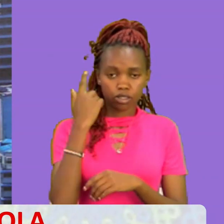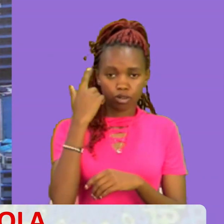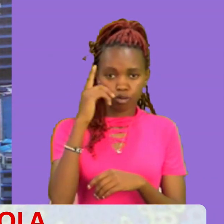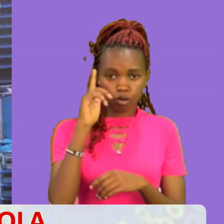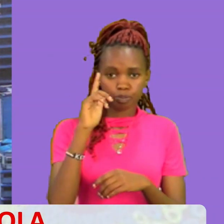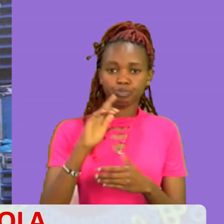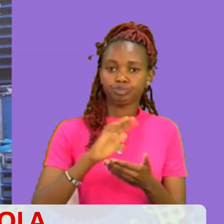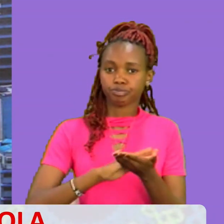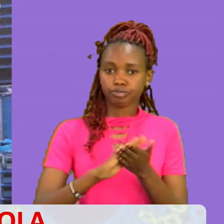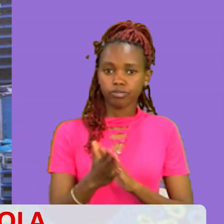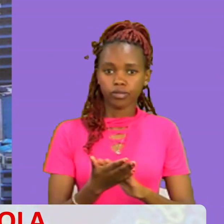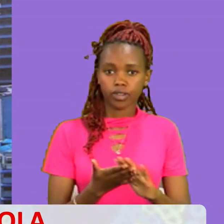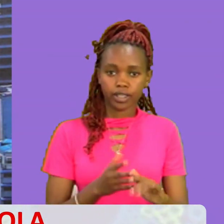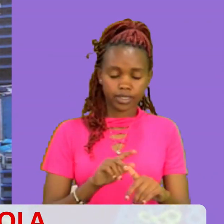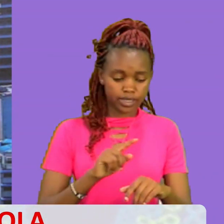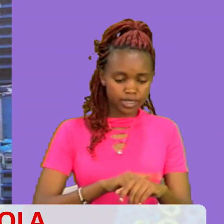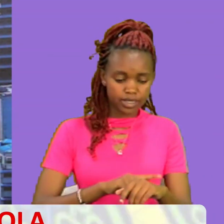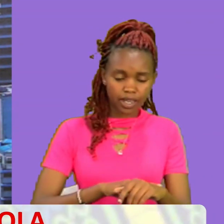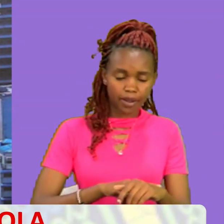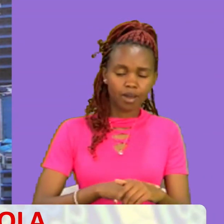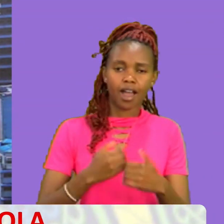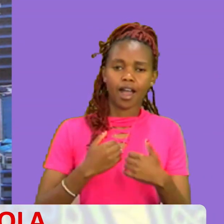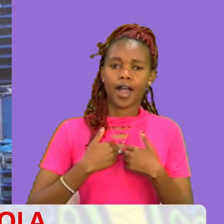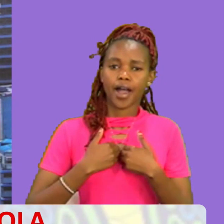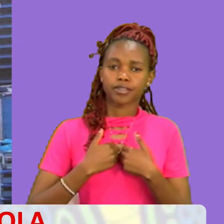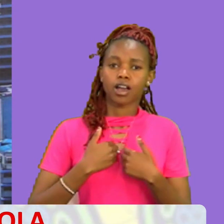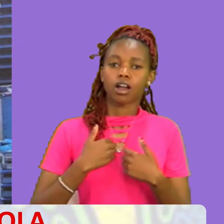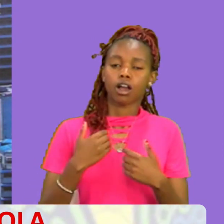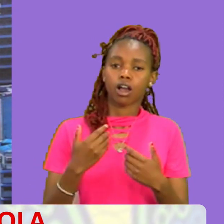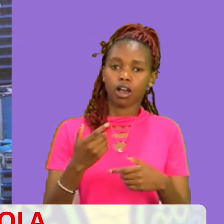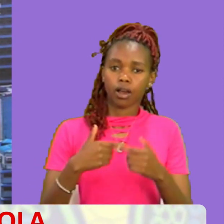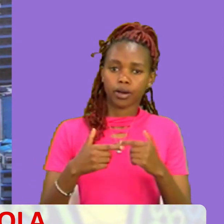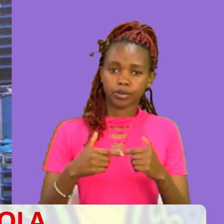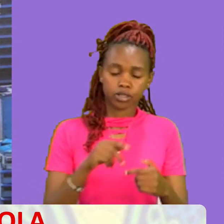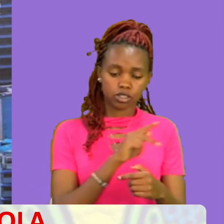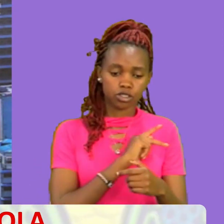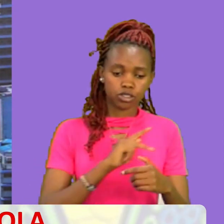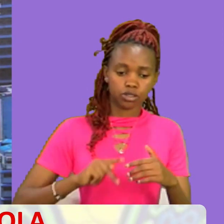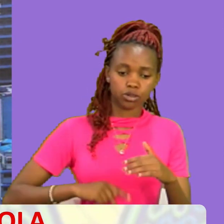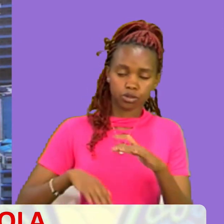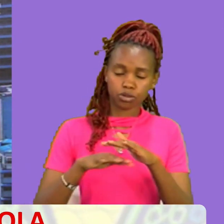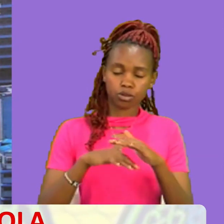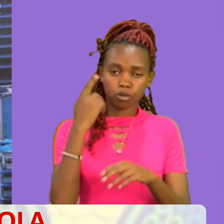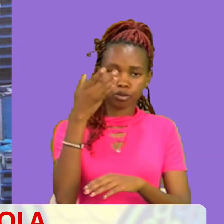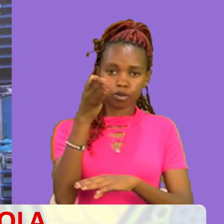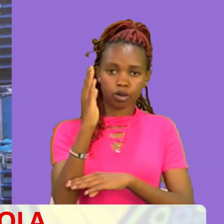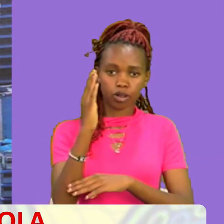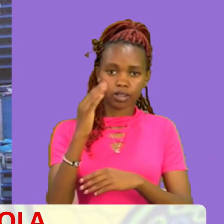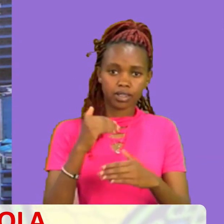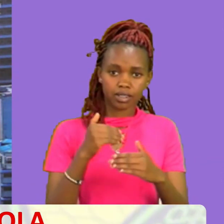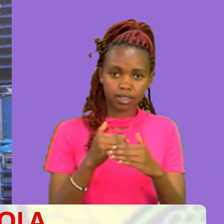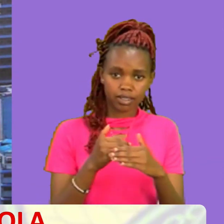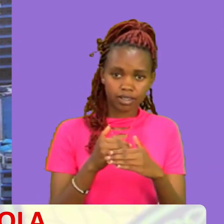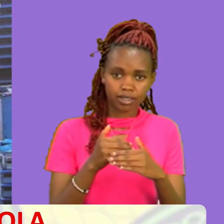Wakati na muda Umefika Ufalma mungu Umekaribia Ni muda Hakutubu Na kusikiza Neno ya